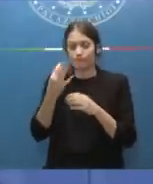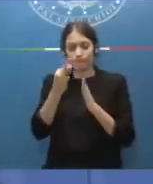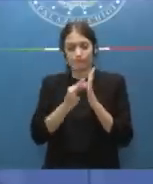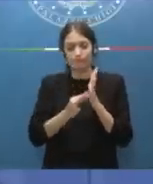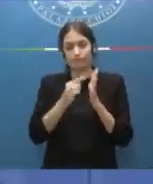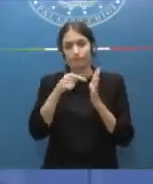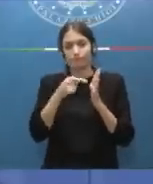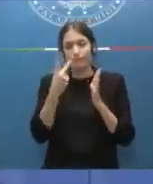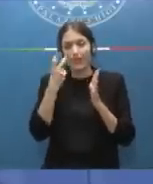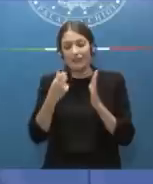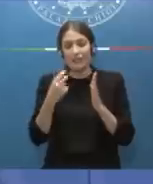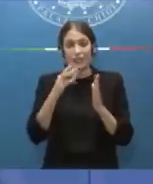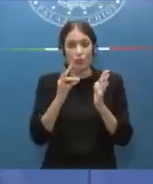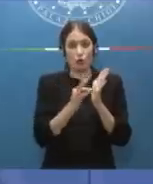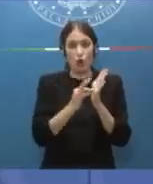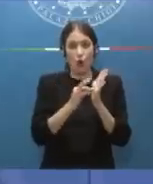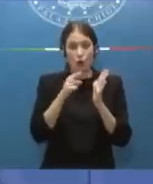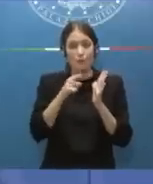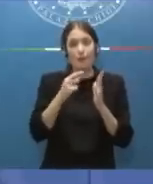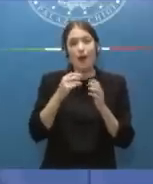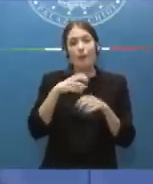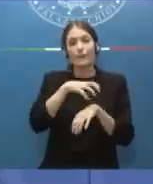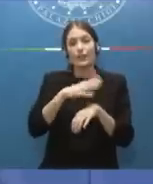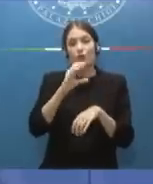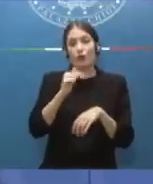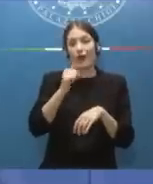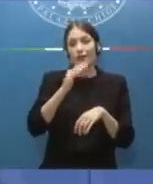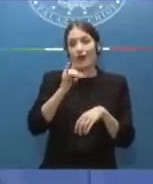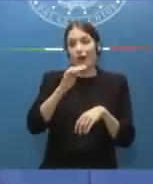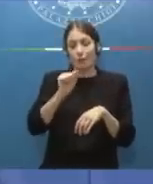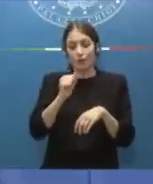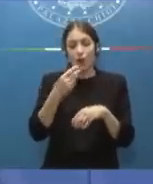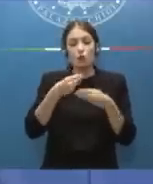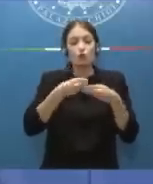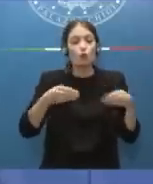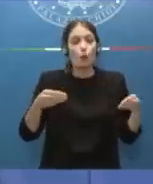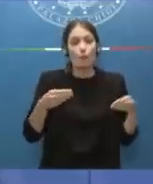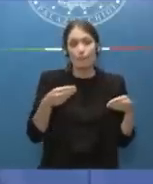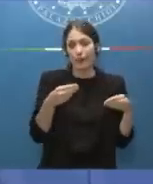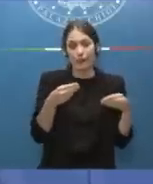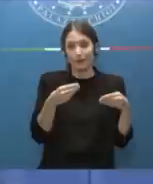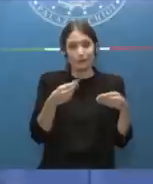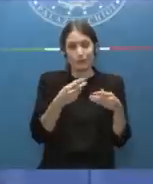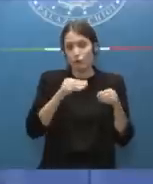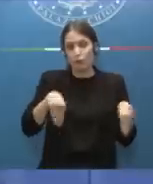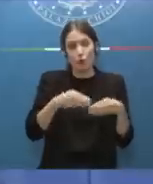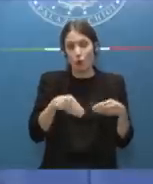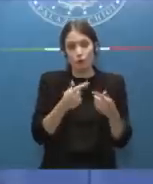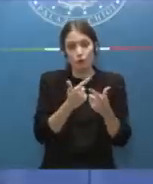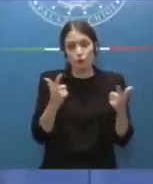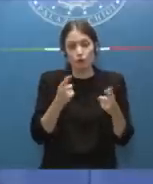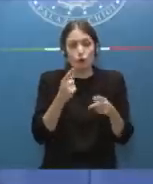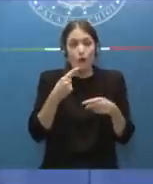norma del Ministro Cartabia in assenza degli strumenti per poter